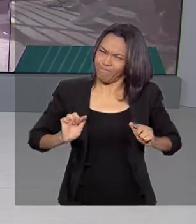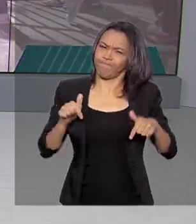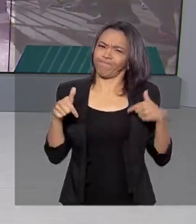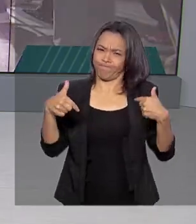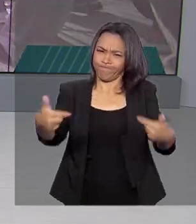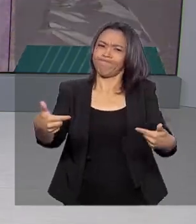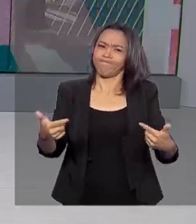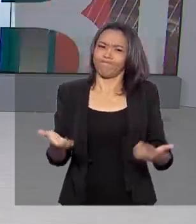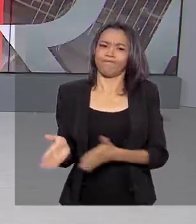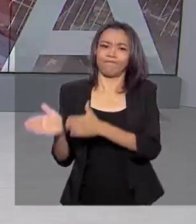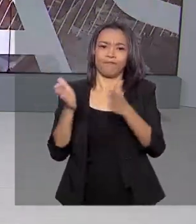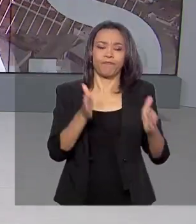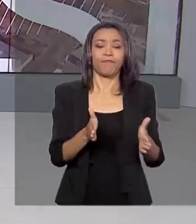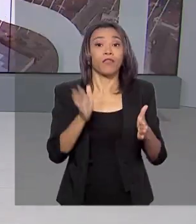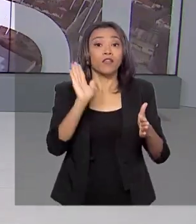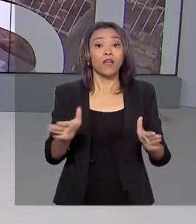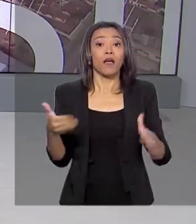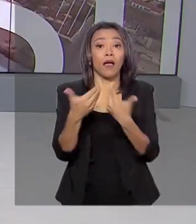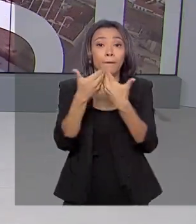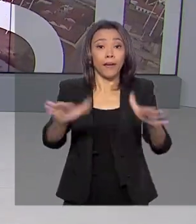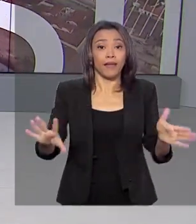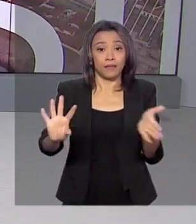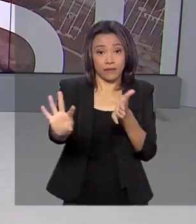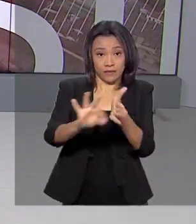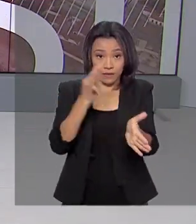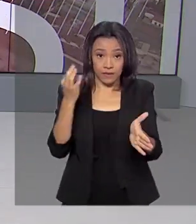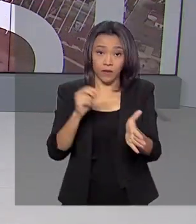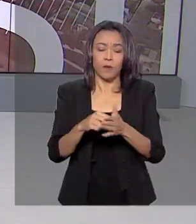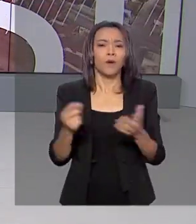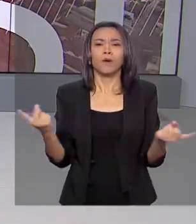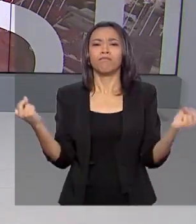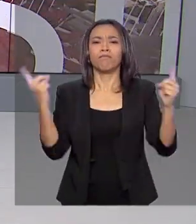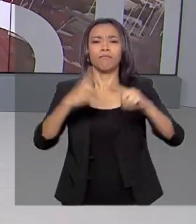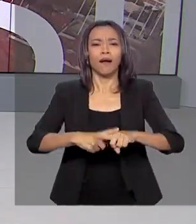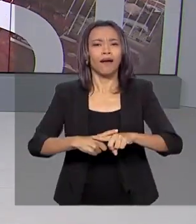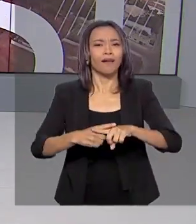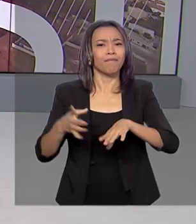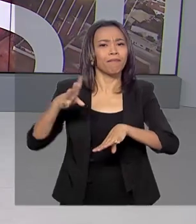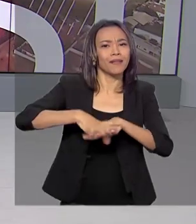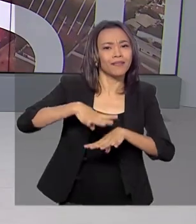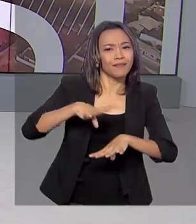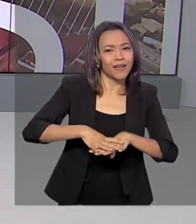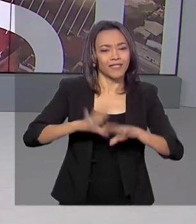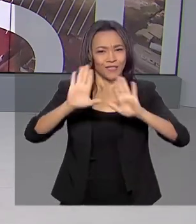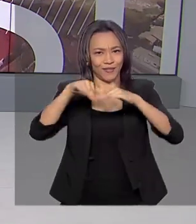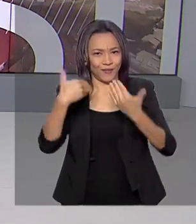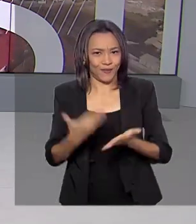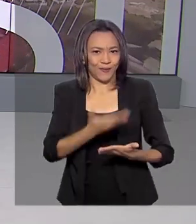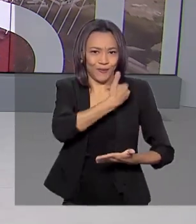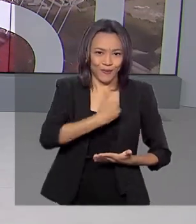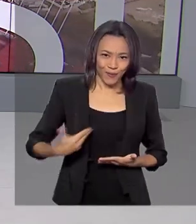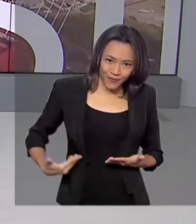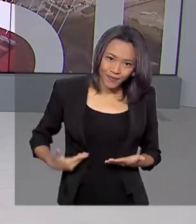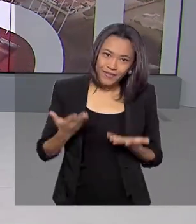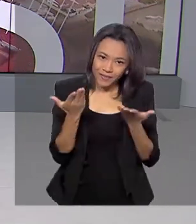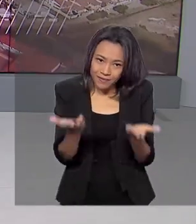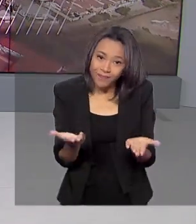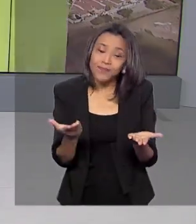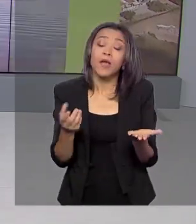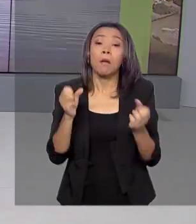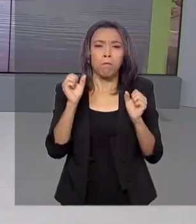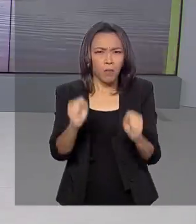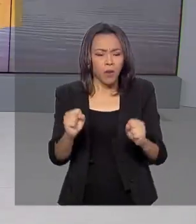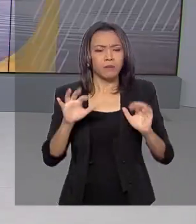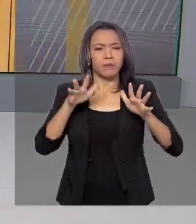Já estão abertas as inscrições para a 16ª Olimpíada Brasileira de Matemática das Escolas Públicas, a UBMEP. Podem